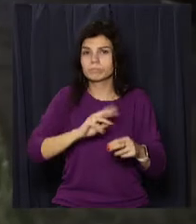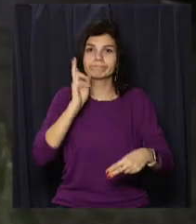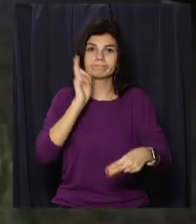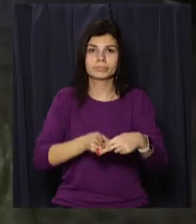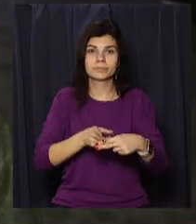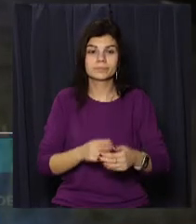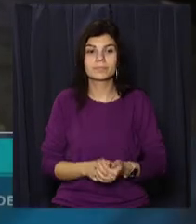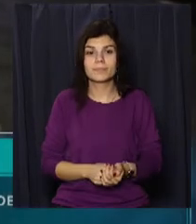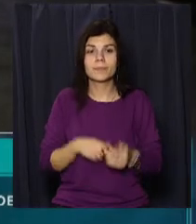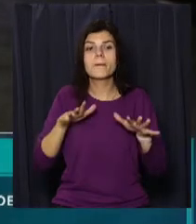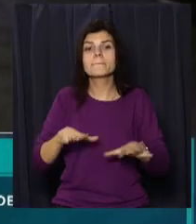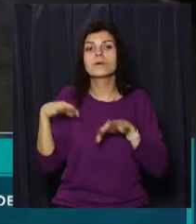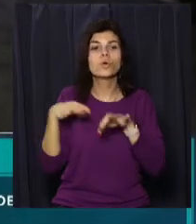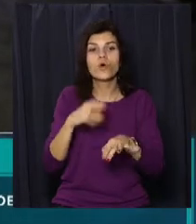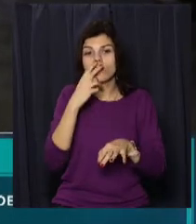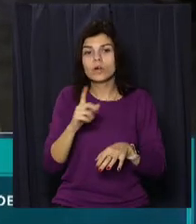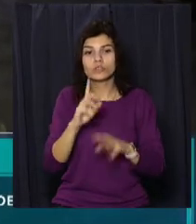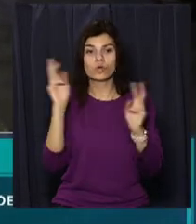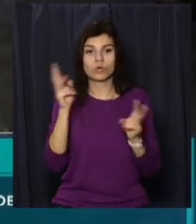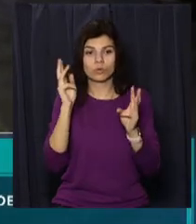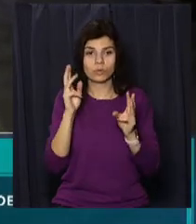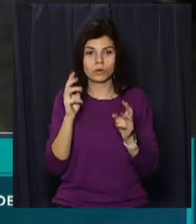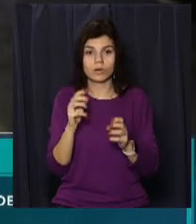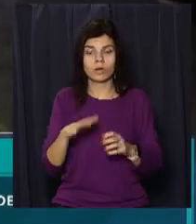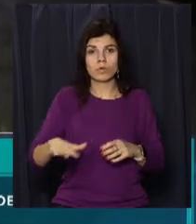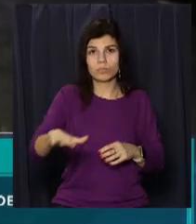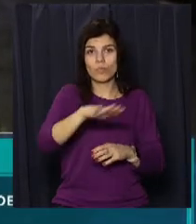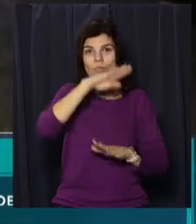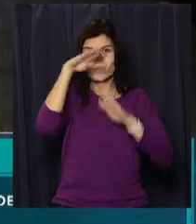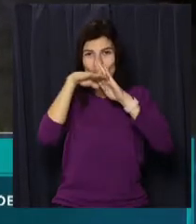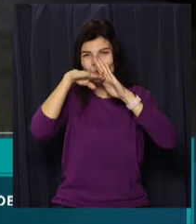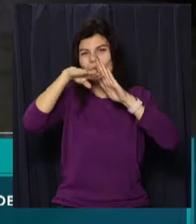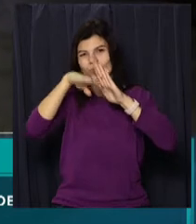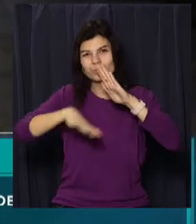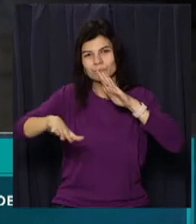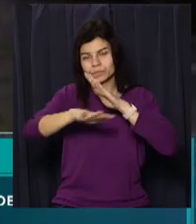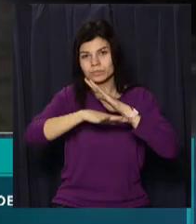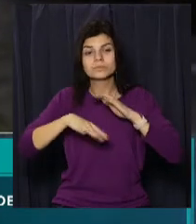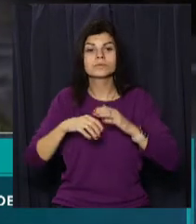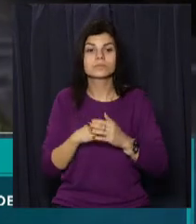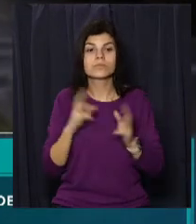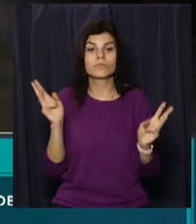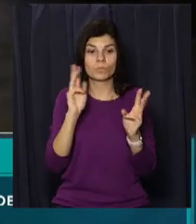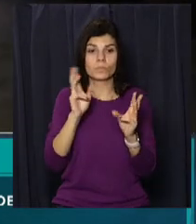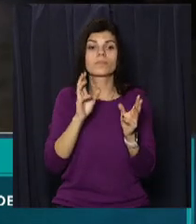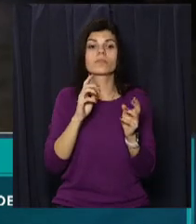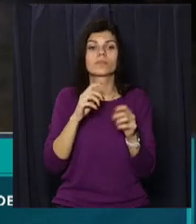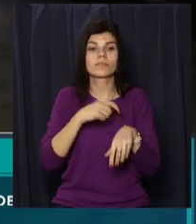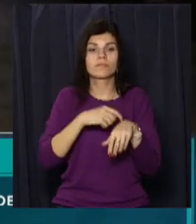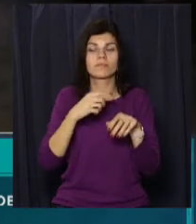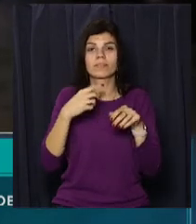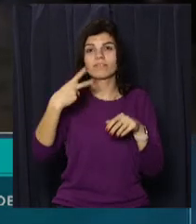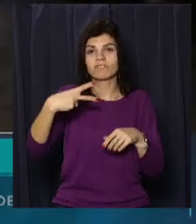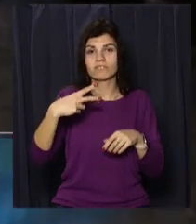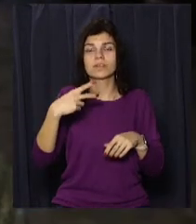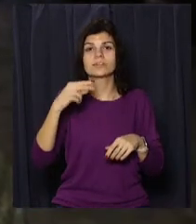Побутів на місці було встановлено, що вогнем охоплене підсобне приміщення на площі 15 метрів квадратних. Пожежа ліквідована на 20 годині 8